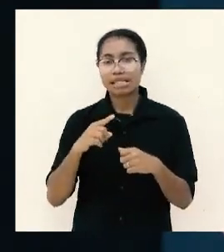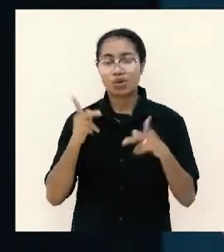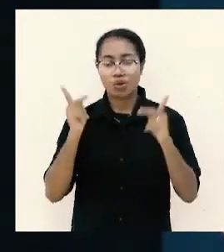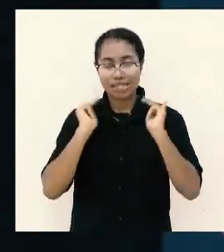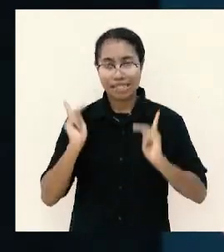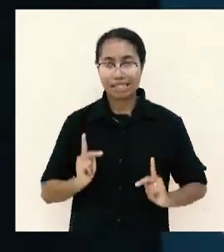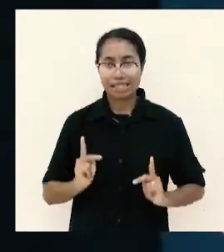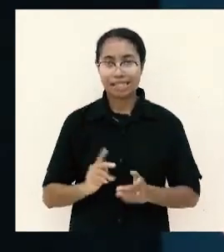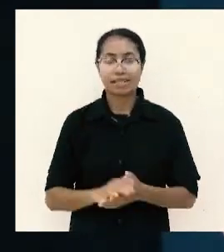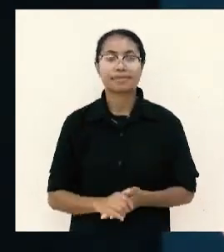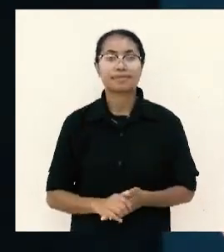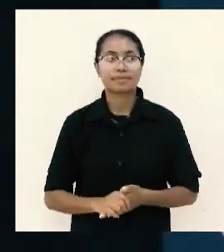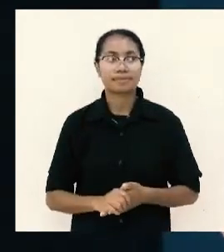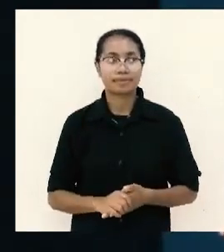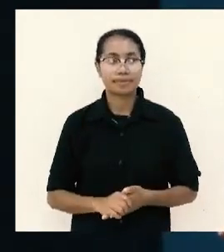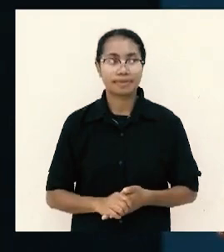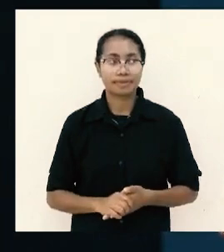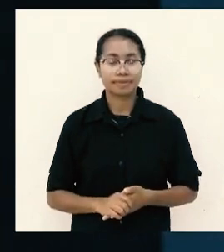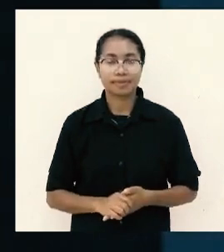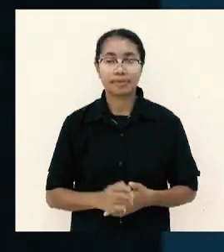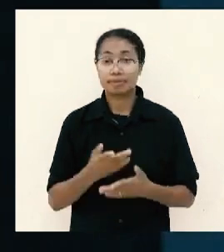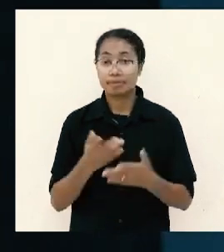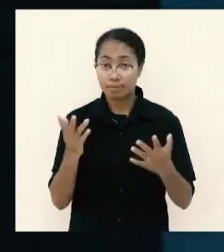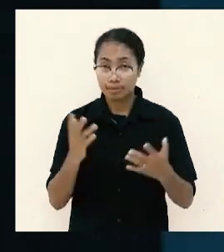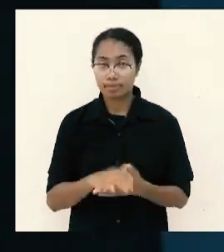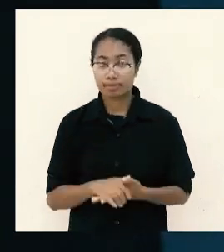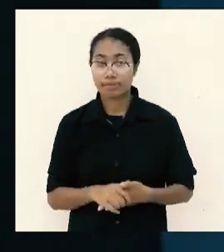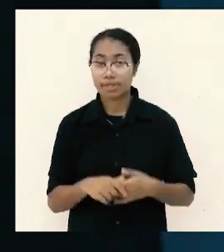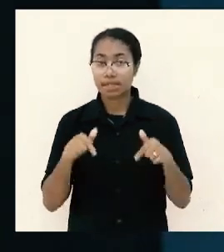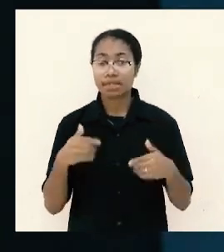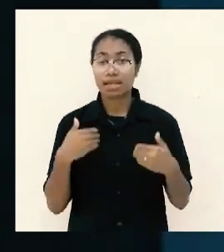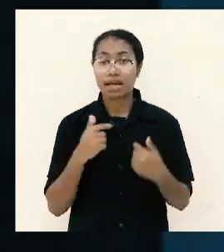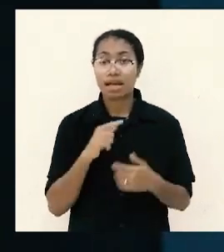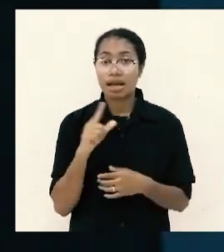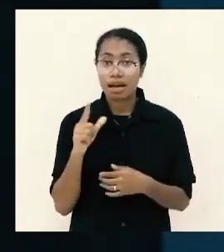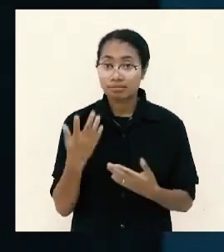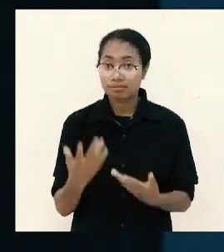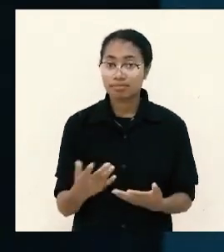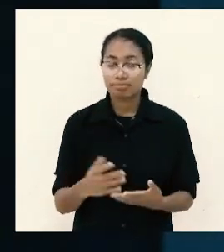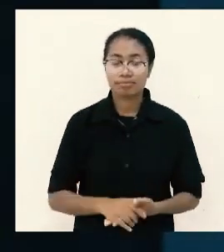lalu saudara-saudara disini adalah bahwa